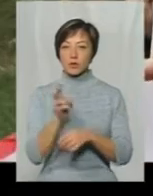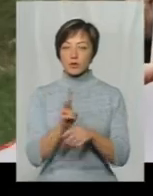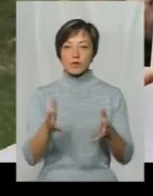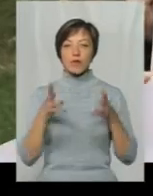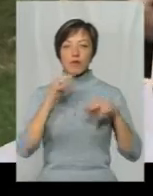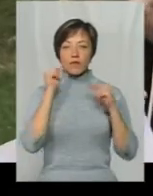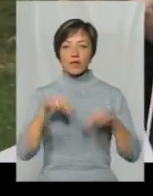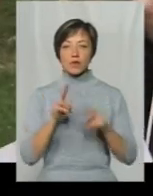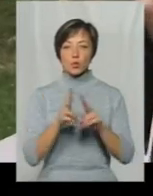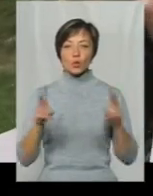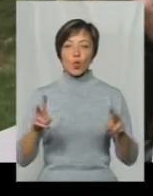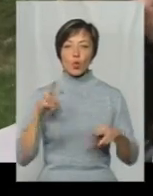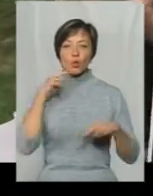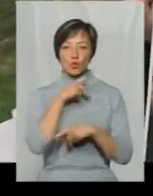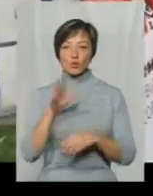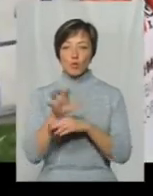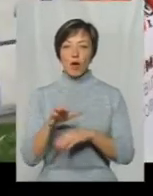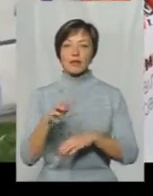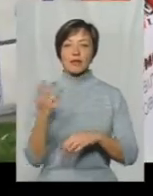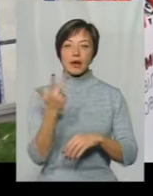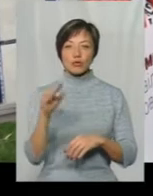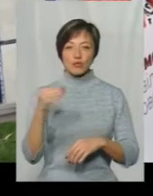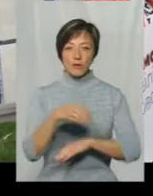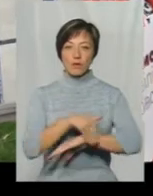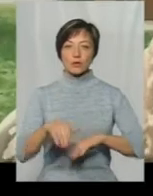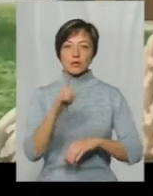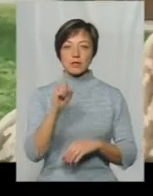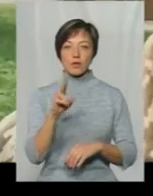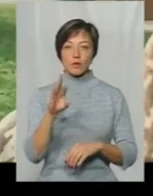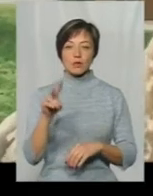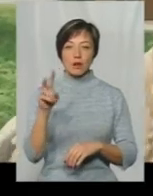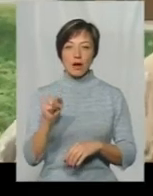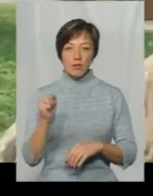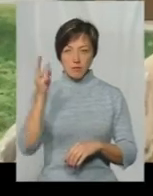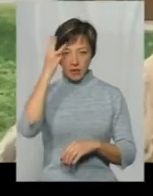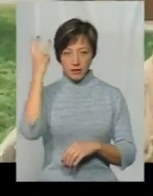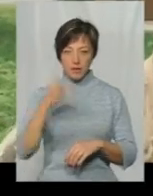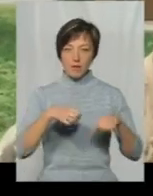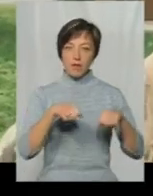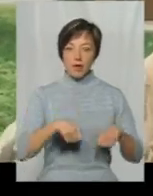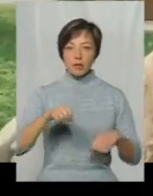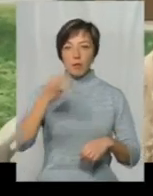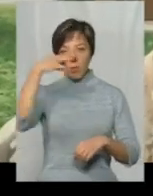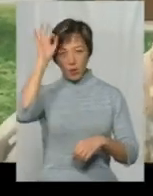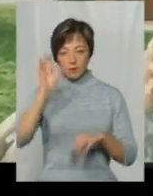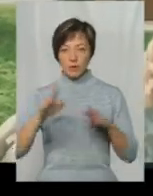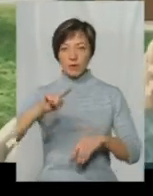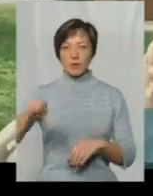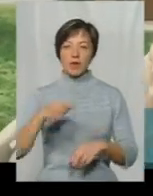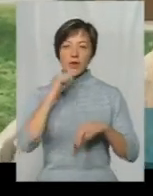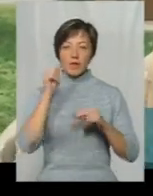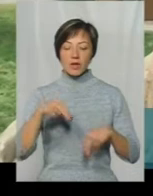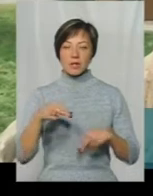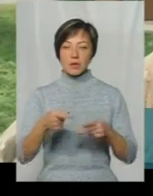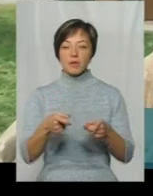винен в отруєнні собак 3 жовтня на вулиці Заводській в обласному центрі Від влади і поліцію будемо вимагати винних